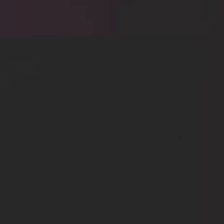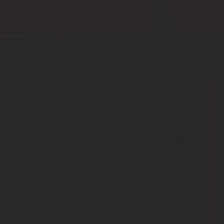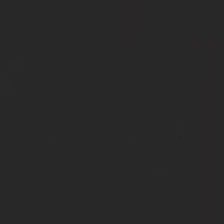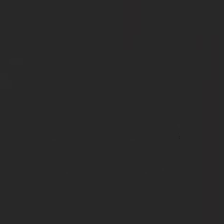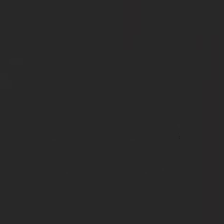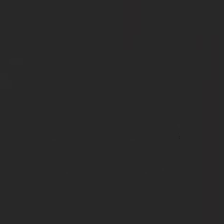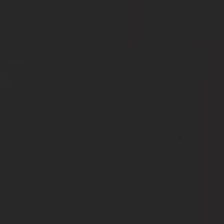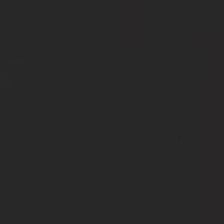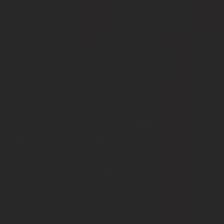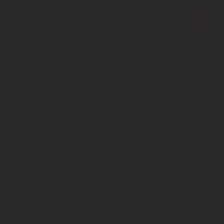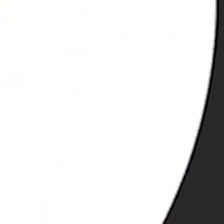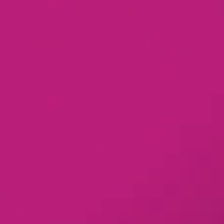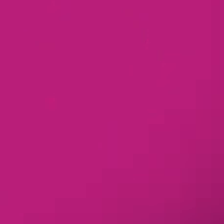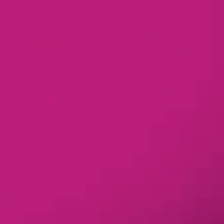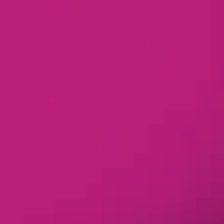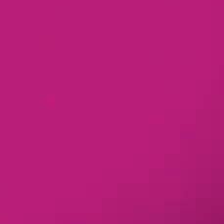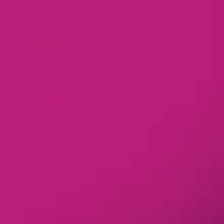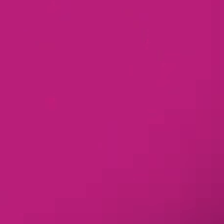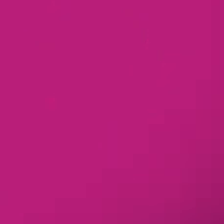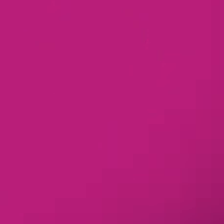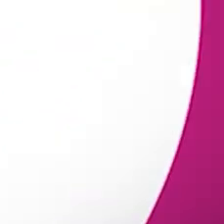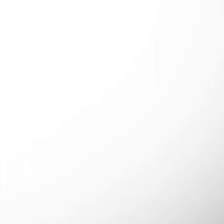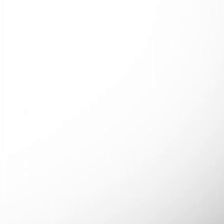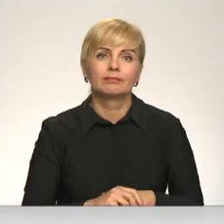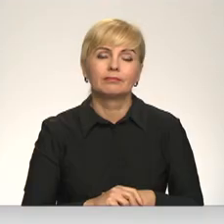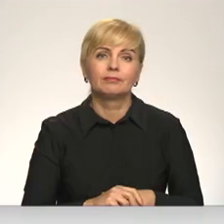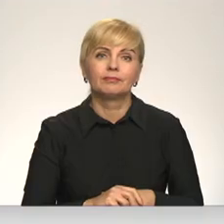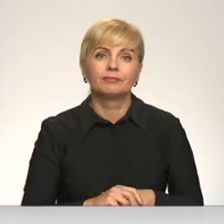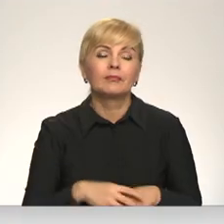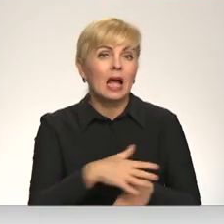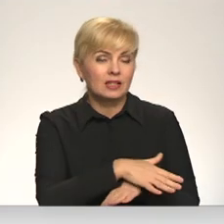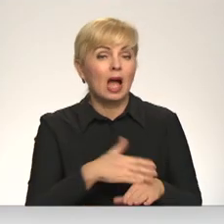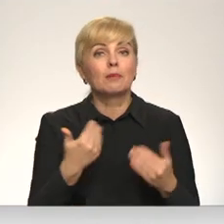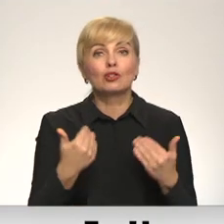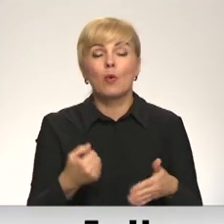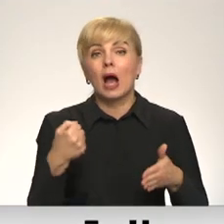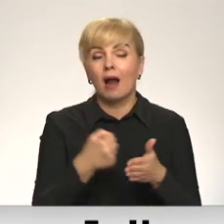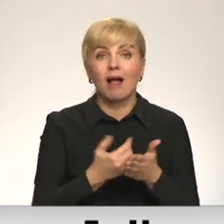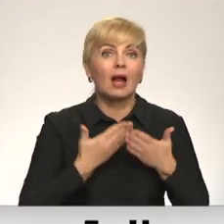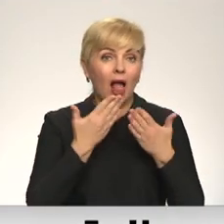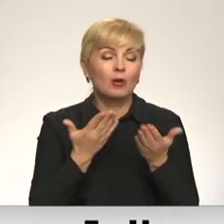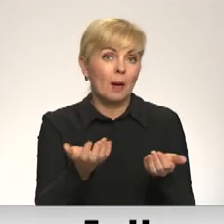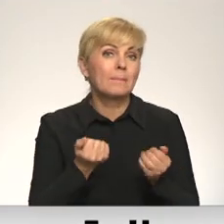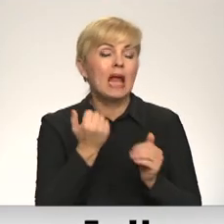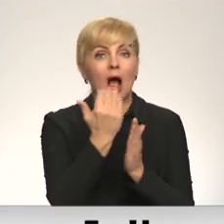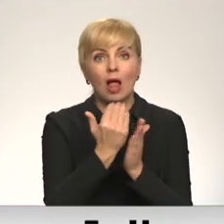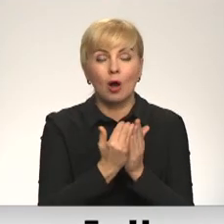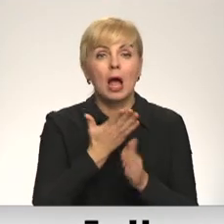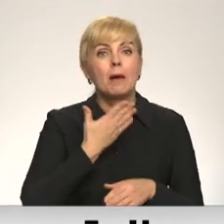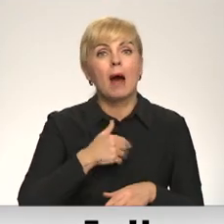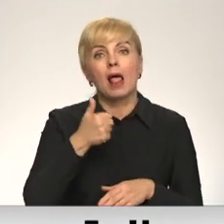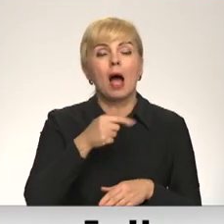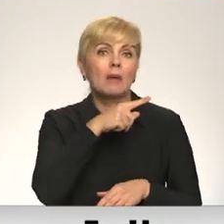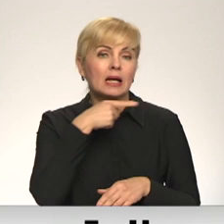Re! Viss ēters ir te! Sājuma šodien galīgajā lasījumā pieņēma likumu par labas